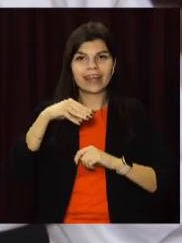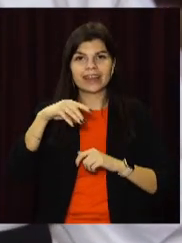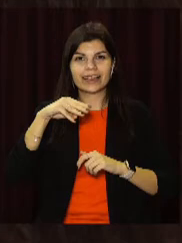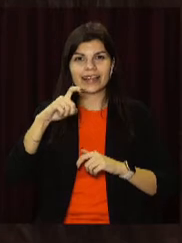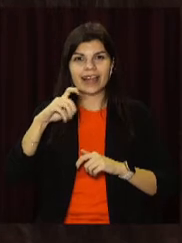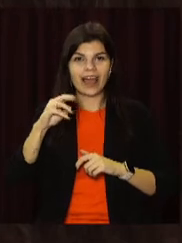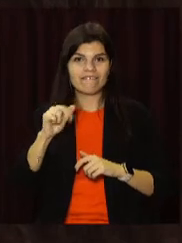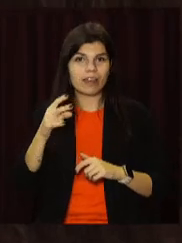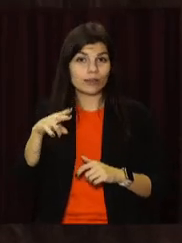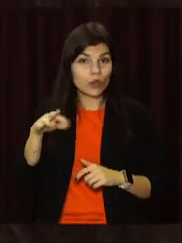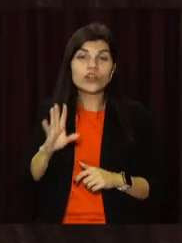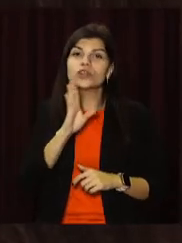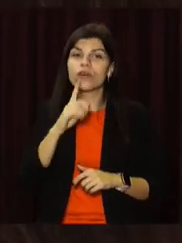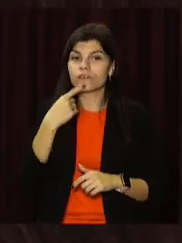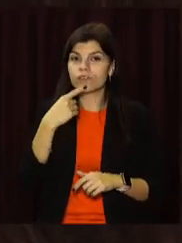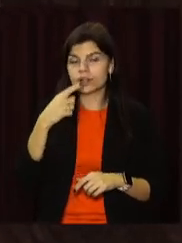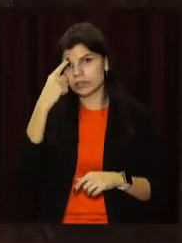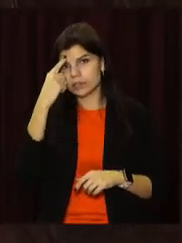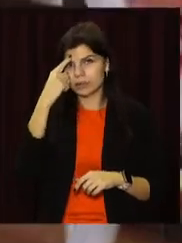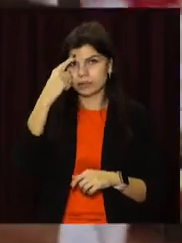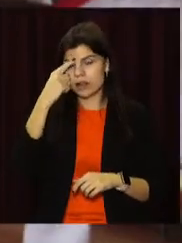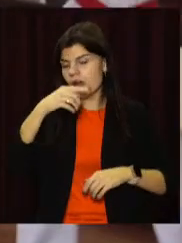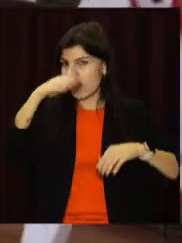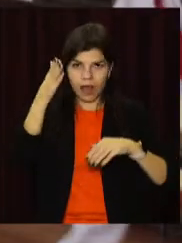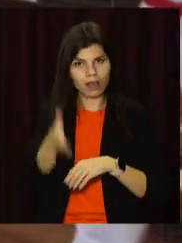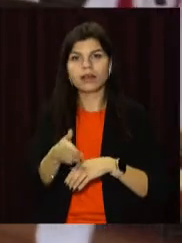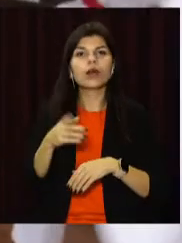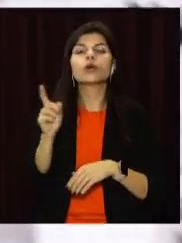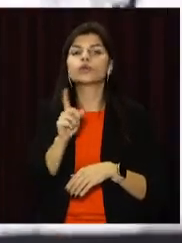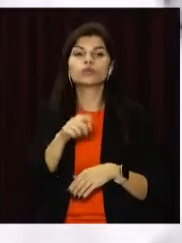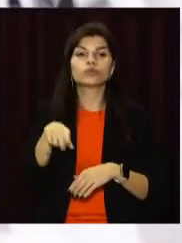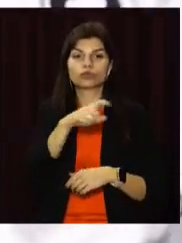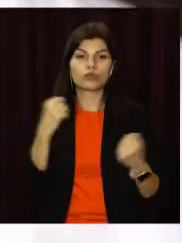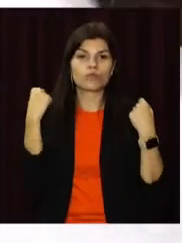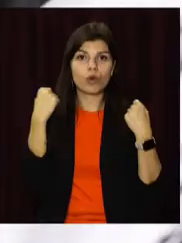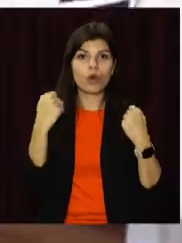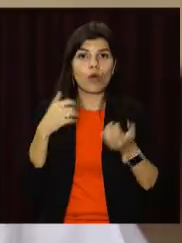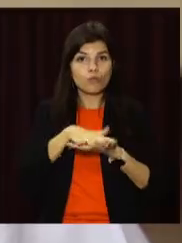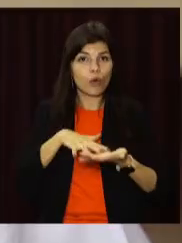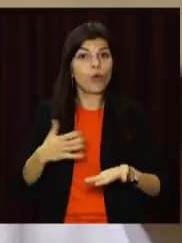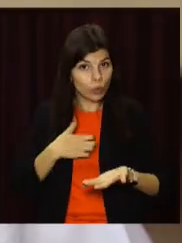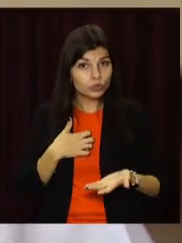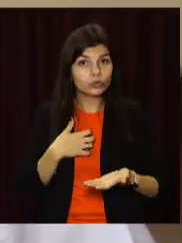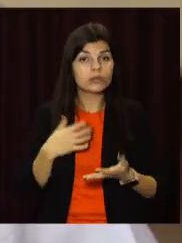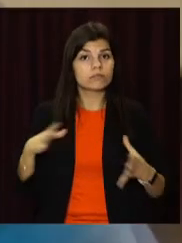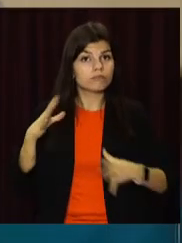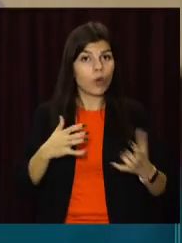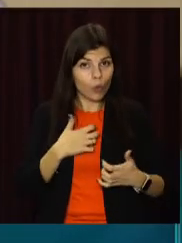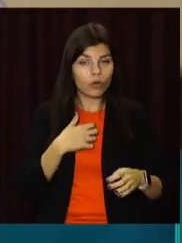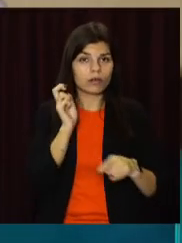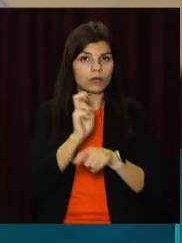сумнівалася. Дівчина говорить, вирішальним фактором до щеплення стало продовження спортивної кар'єри. Тому що стояли вже